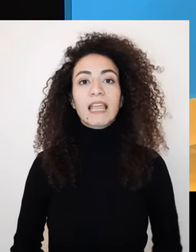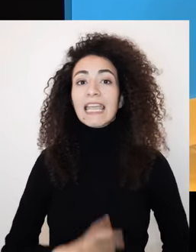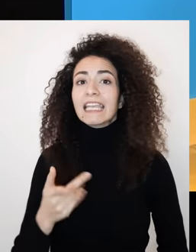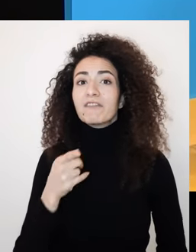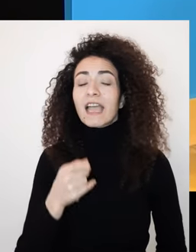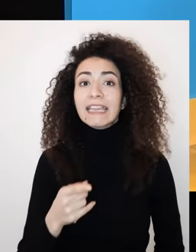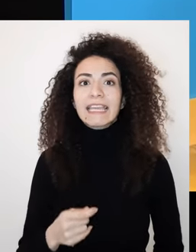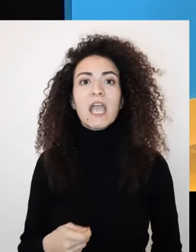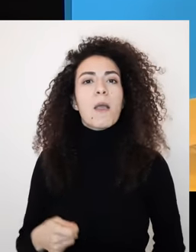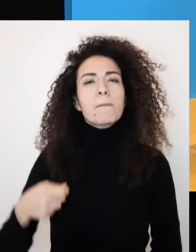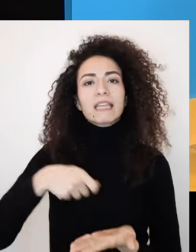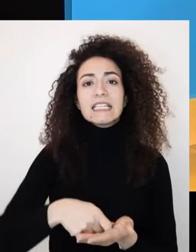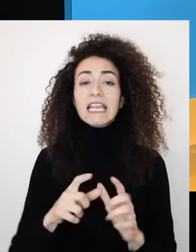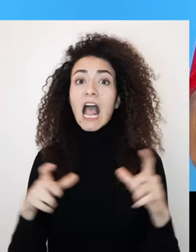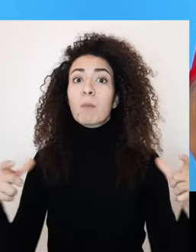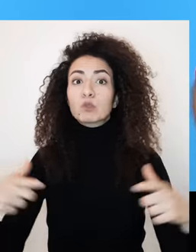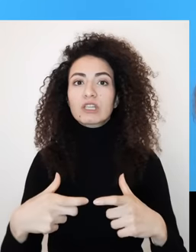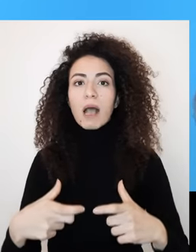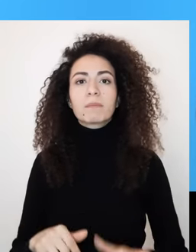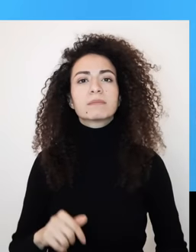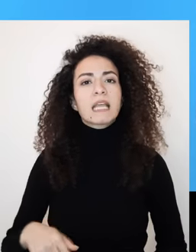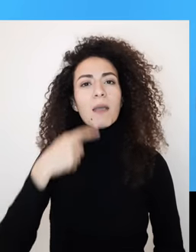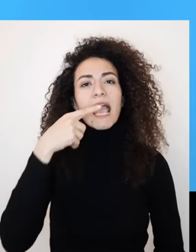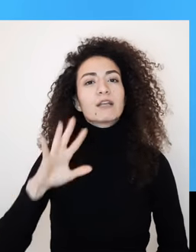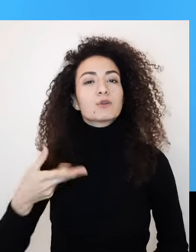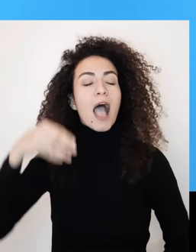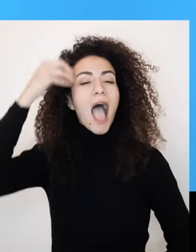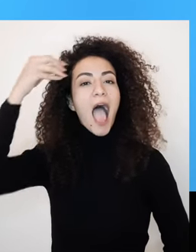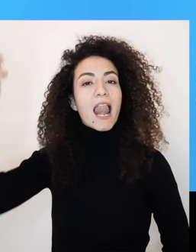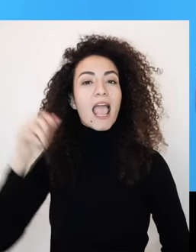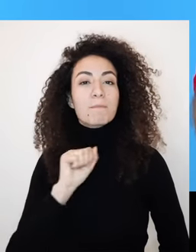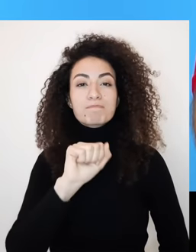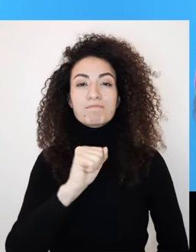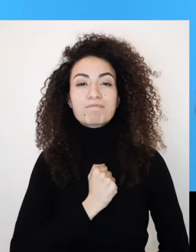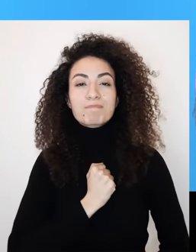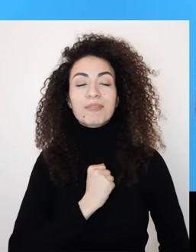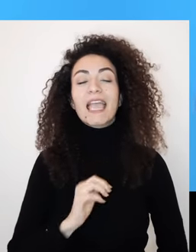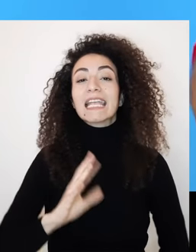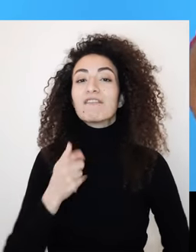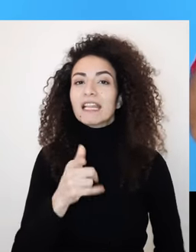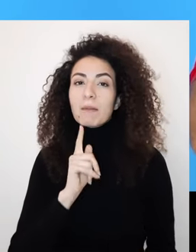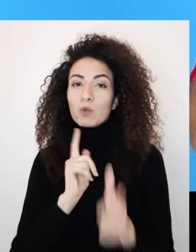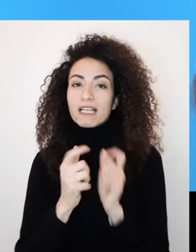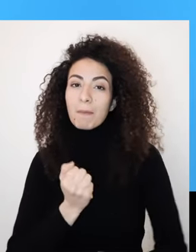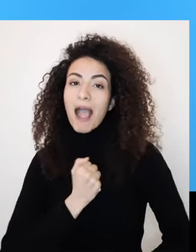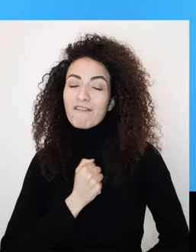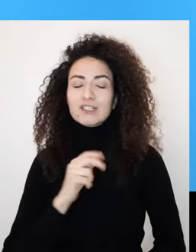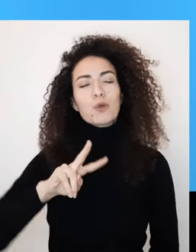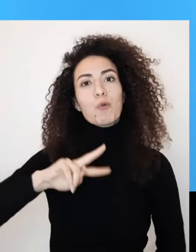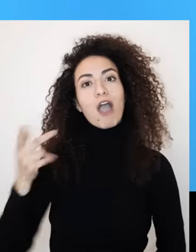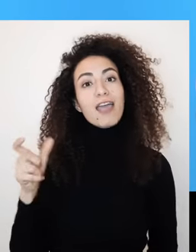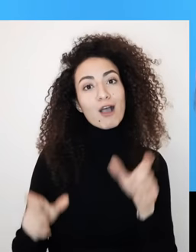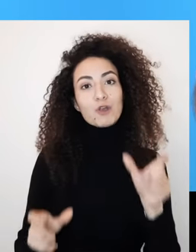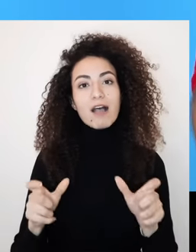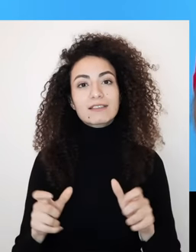قادرة تساهمي بشكل كامل بالمجتمع رح نحكي عن أحلامك وإمكانية تحقيقة من خلال التواصل الكامل مع نفسك ومع